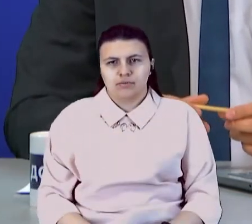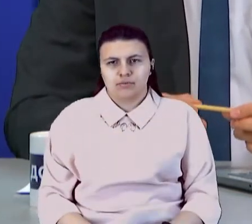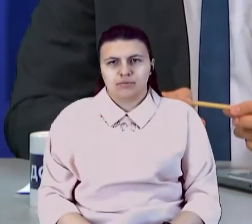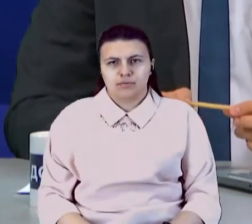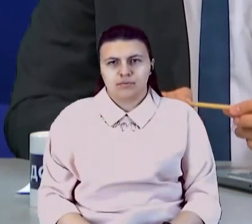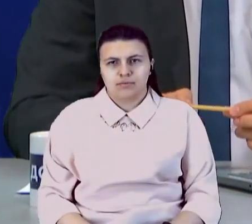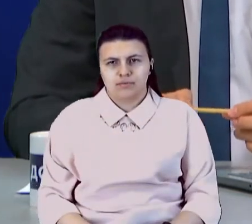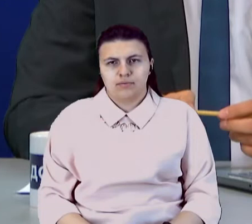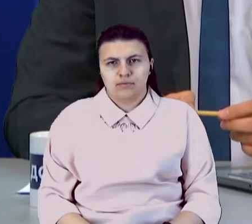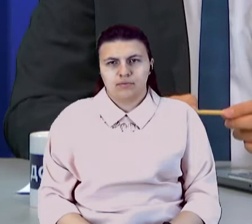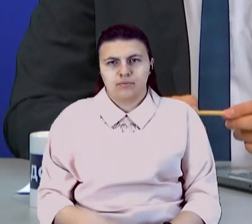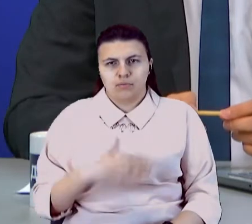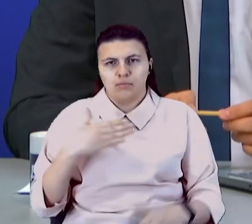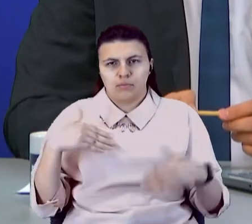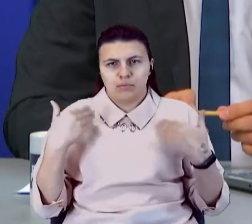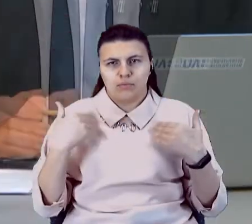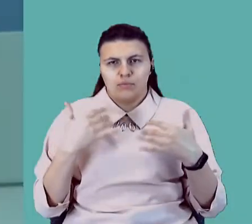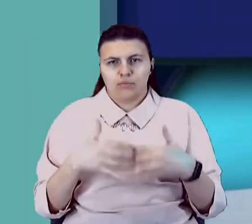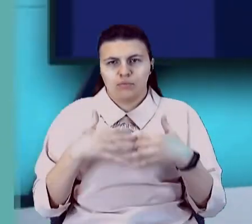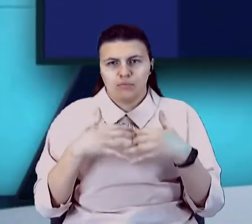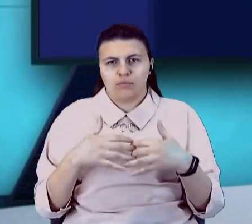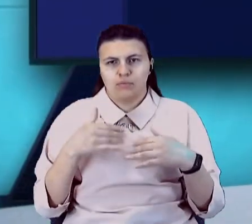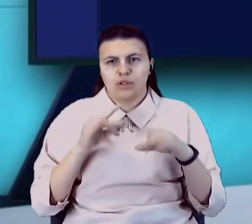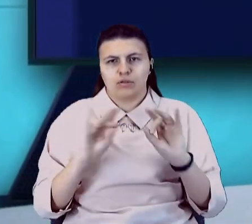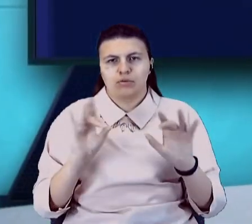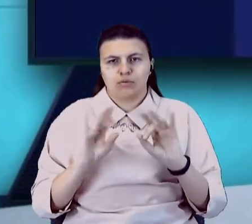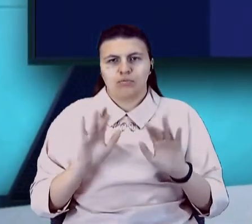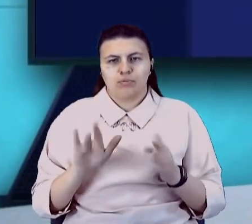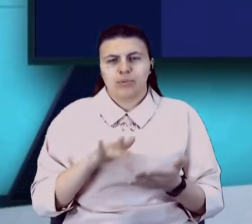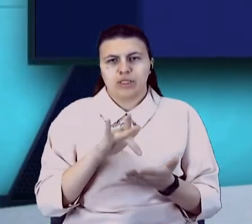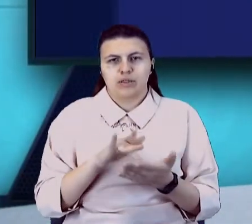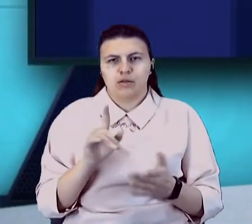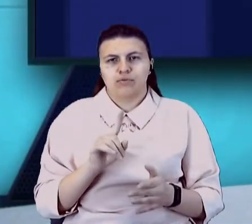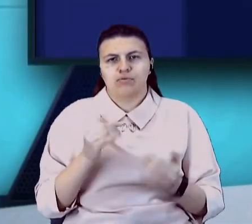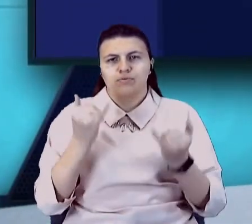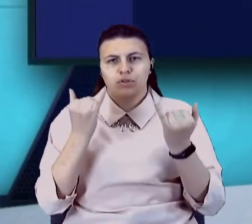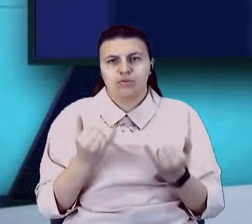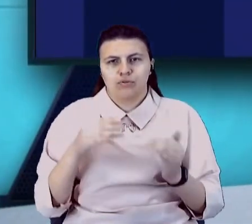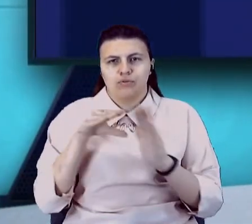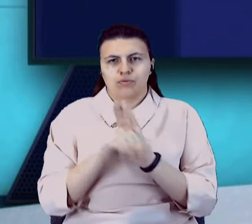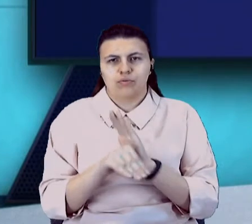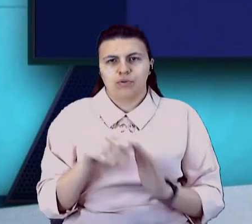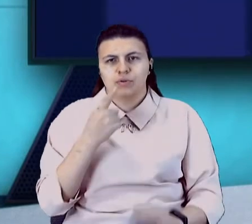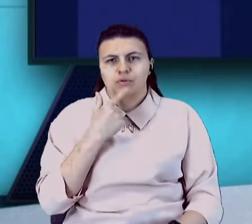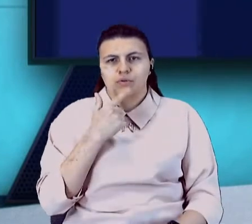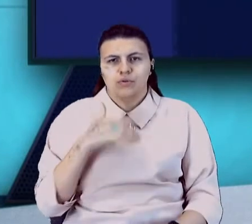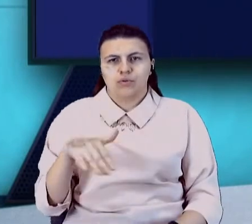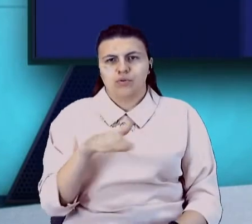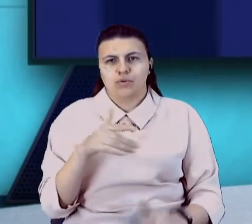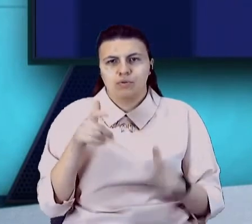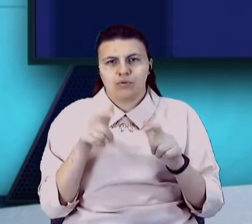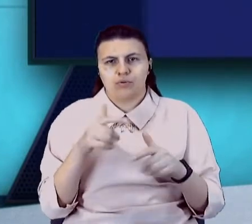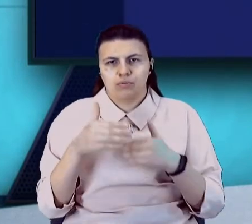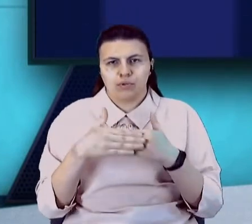Моє вітання з Краматорська. Ми розкажемо про міста, які від сьогодні увійшли до червоної зони карантину. Прифронтові школи